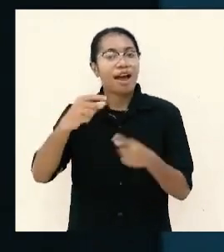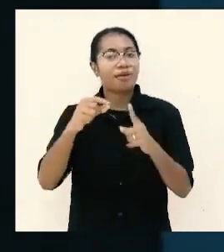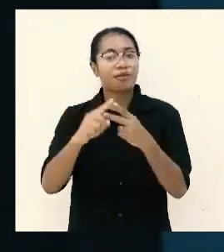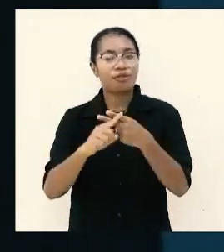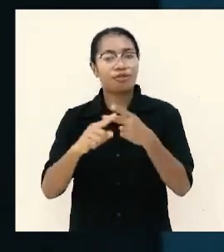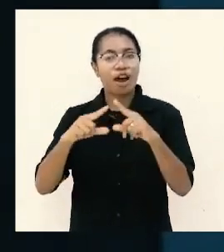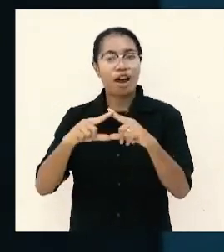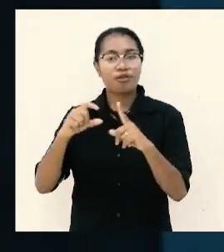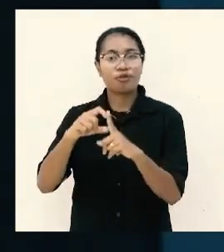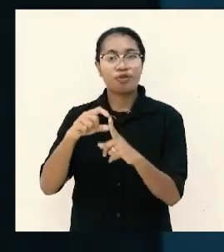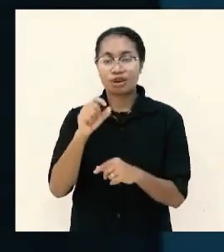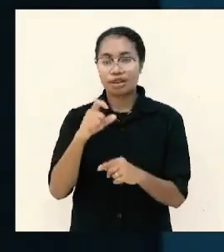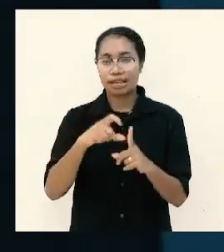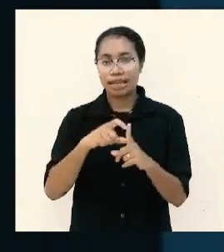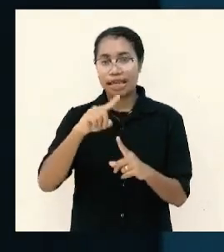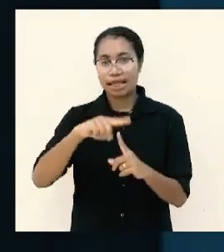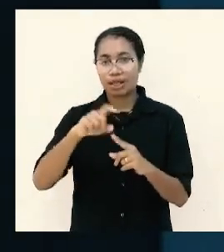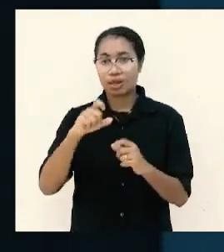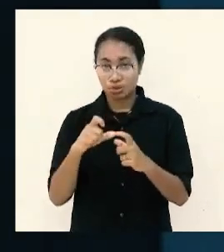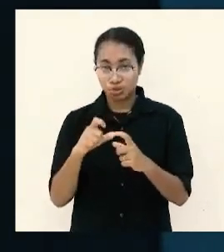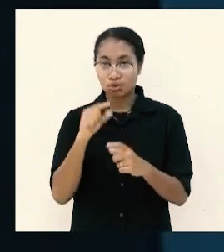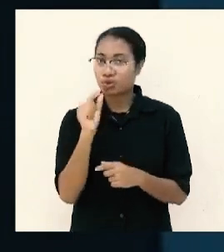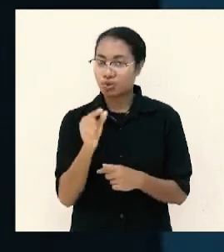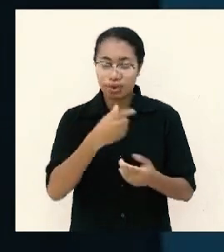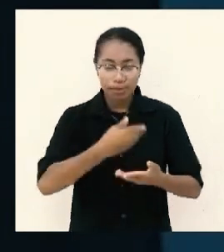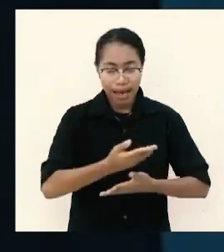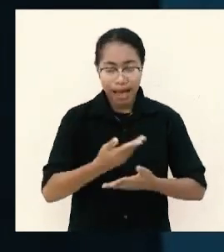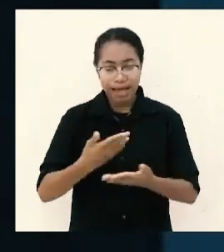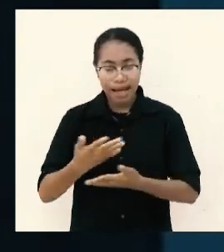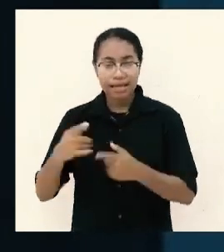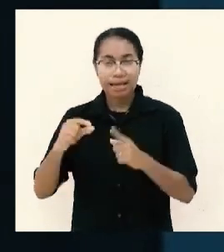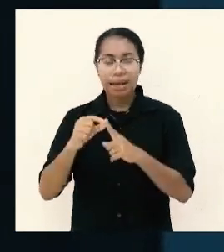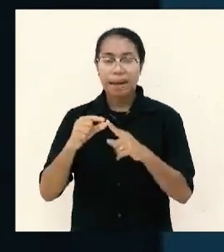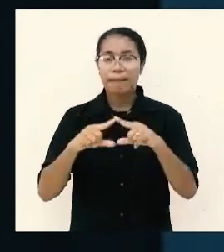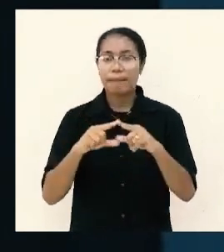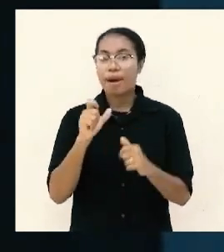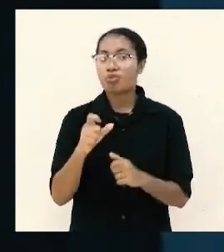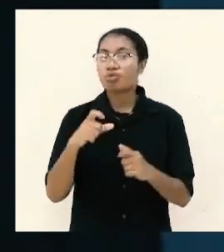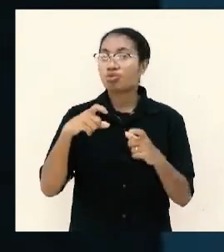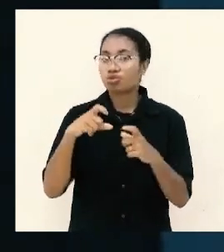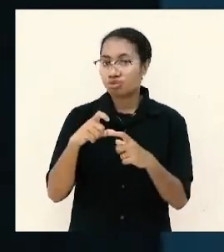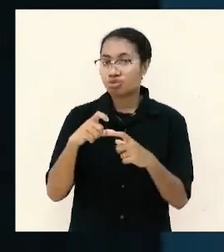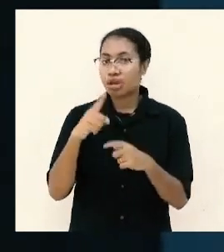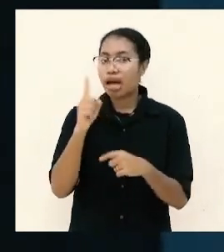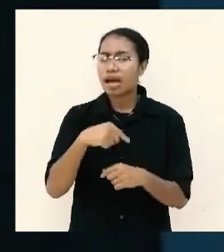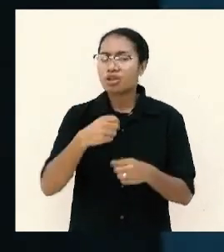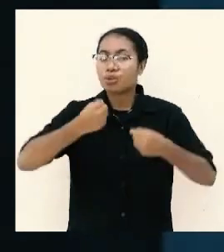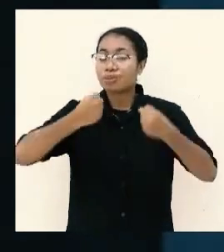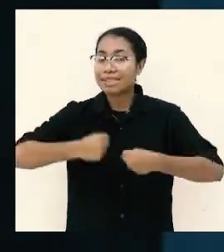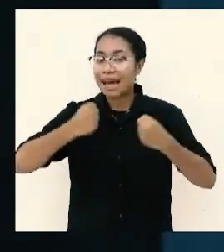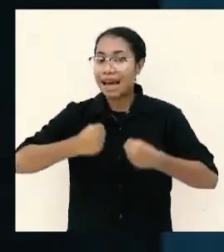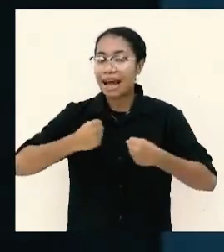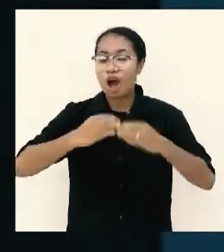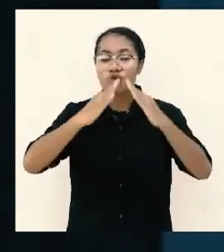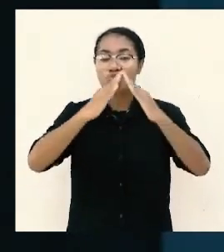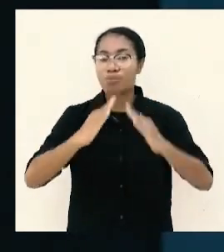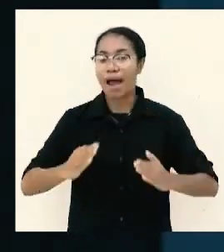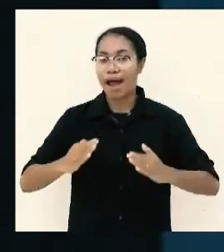untuk melayani Paulus di dalam penjara. Karena penjaranya penjara rumah. Tahanan rumah.